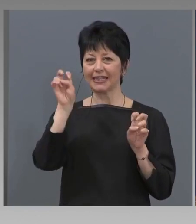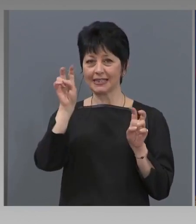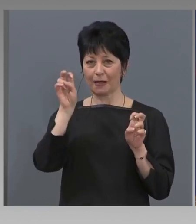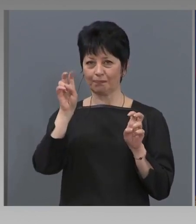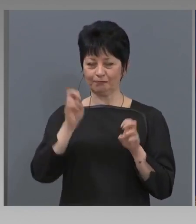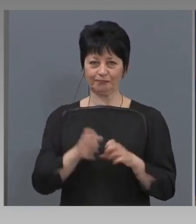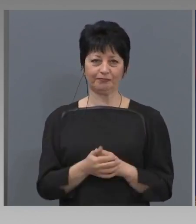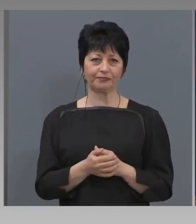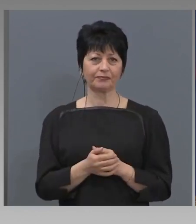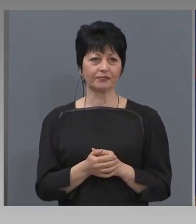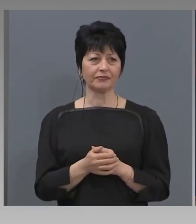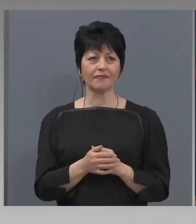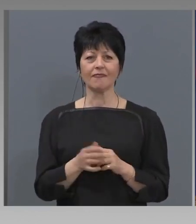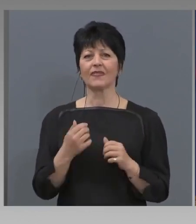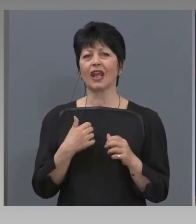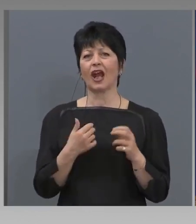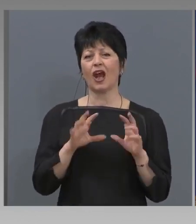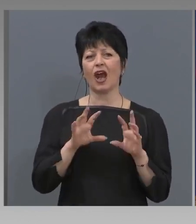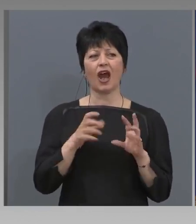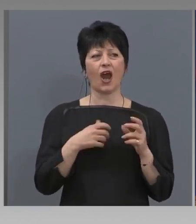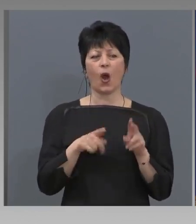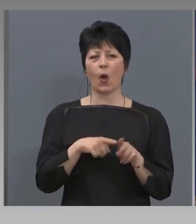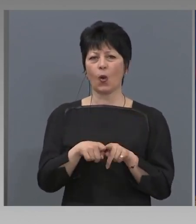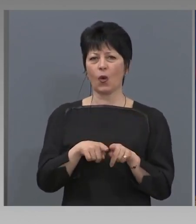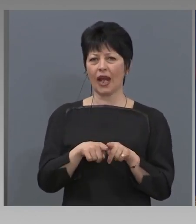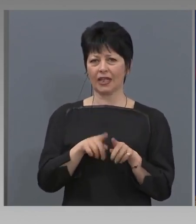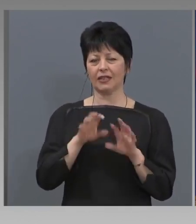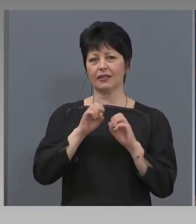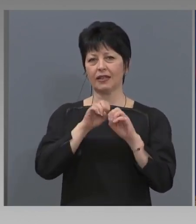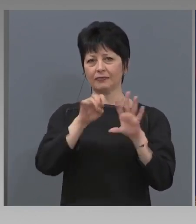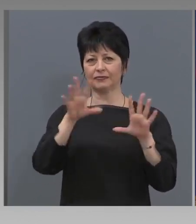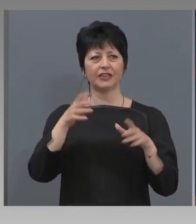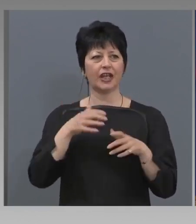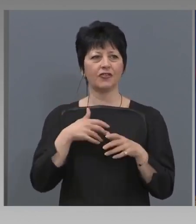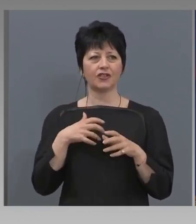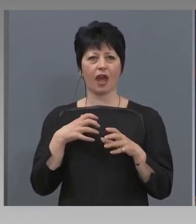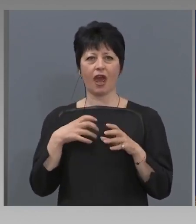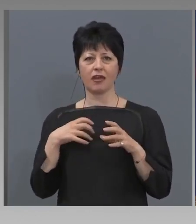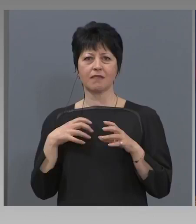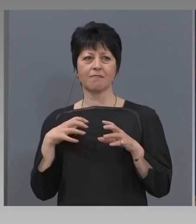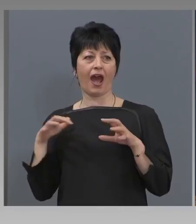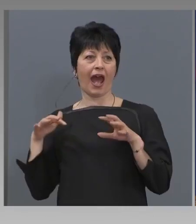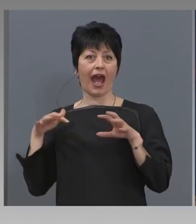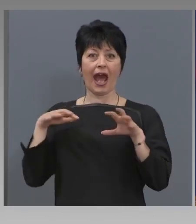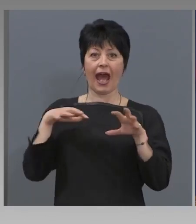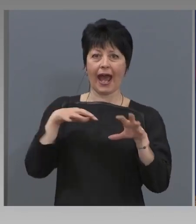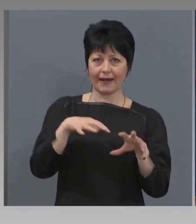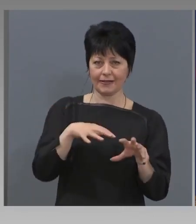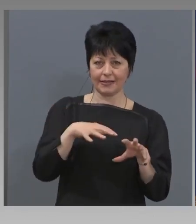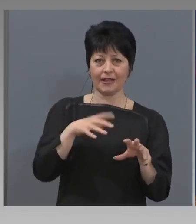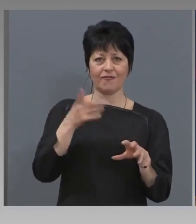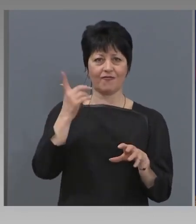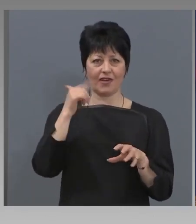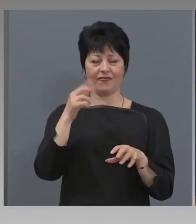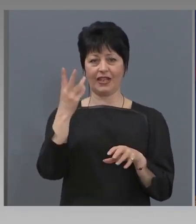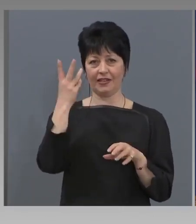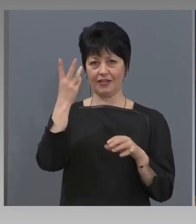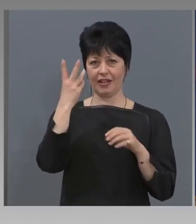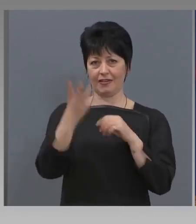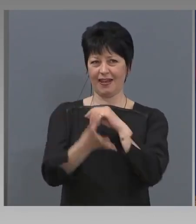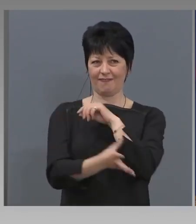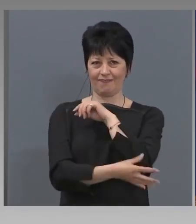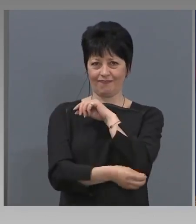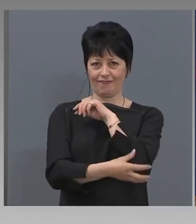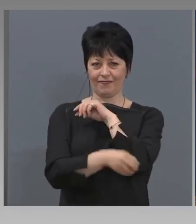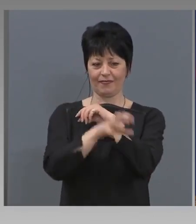БНТ колегите съобщиха, че тече акции в три Софийски махали, квартали да ги нарека. Да разбираме ли, че е еднократна акция или ще продължи през